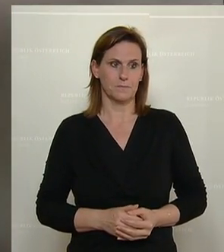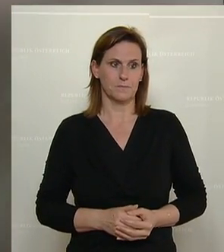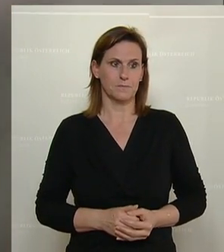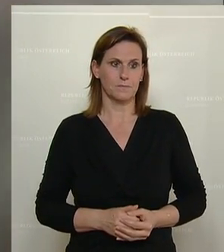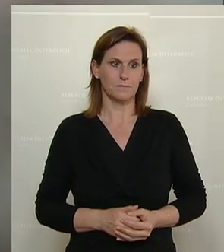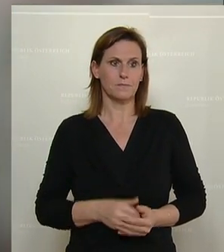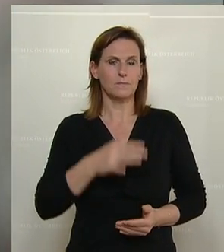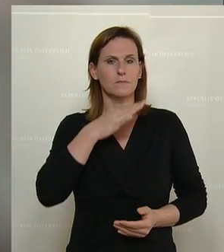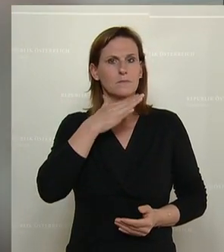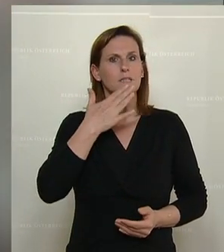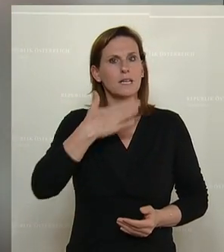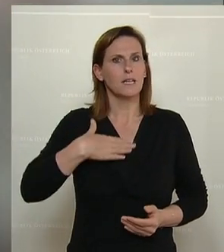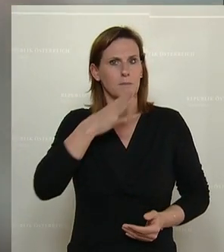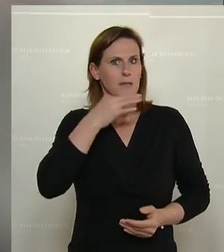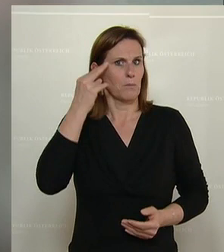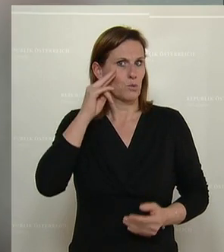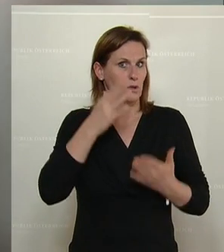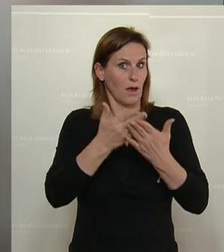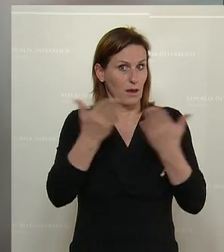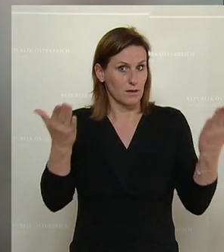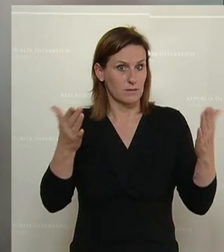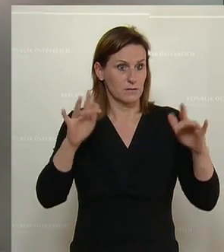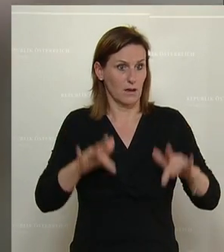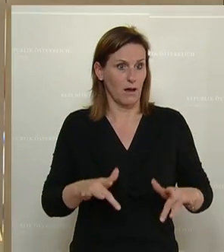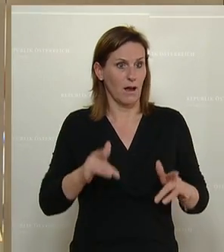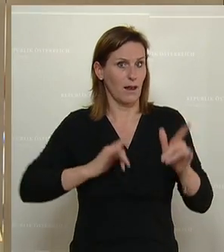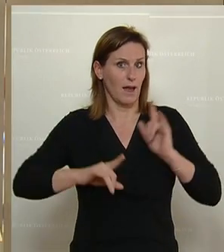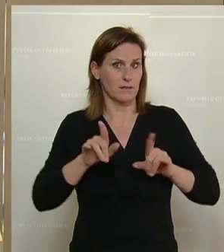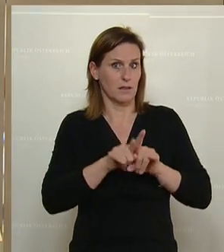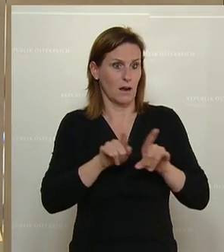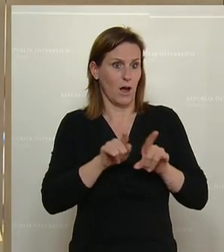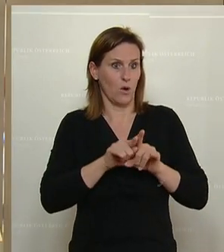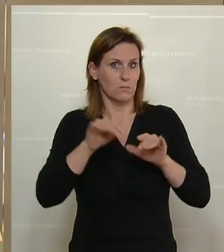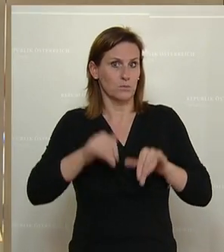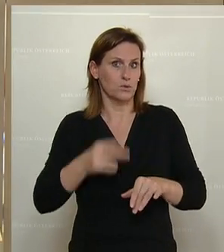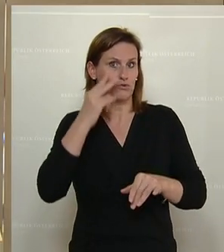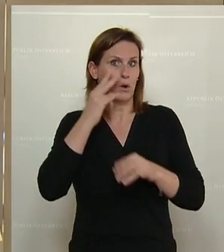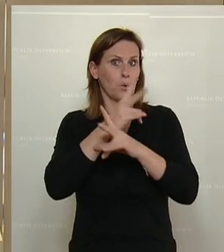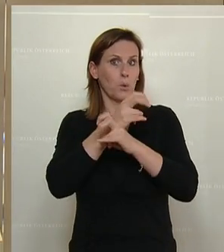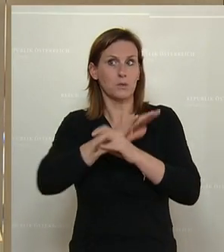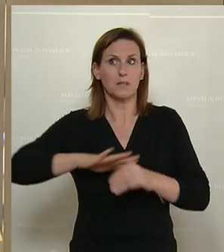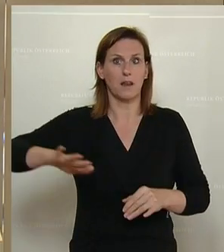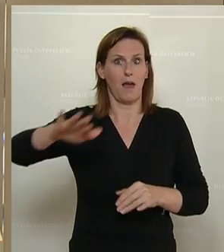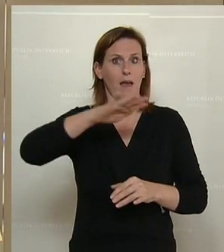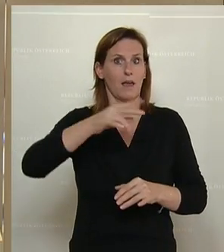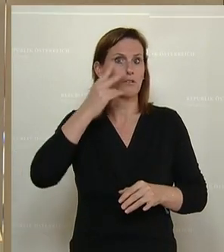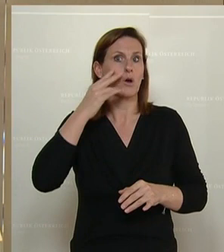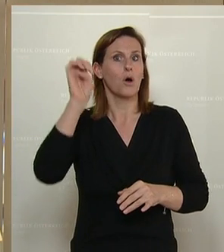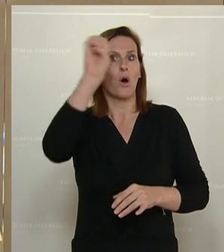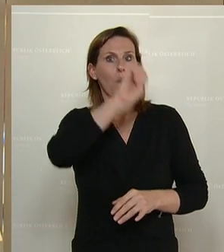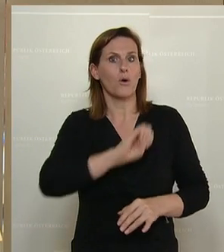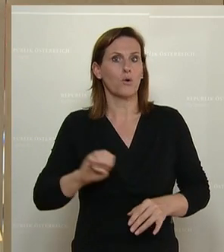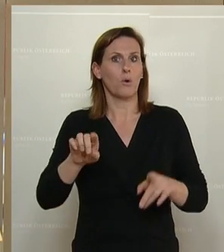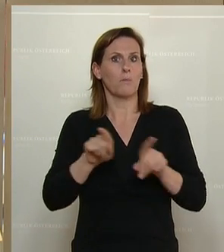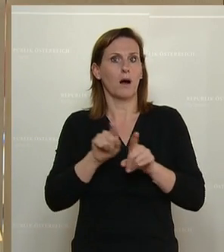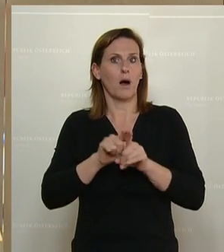Sehr geehrte Damen und Herren, Sie haben es leider auch mitverfolgen müssen, Österreich hat sich europaweit und